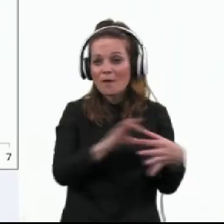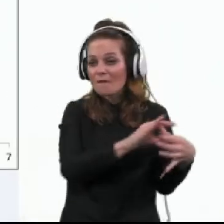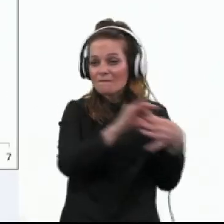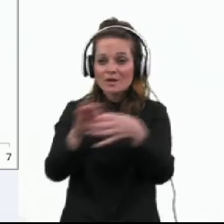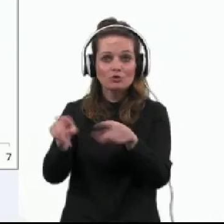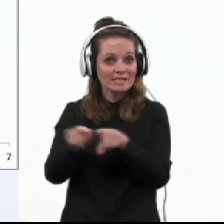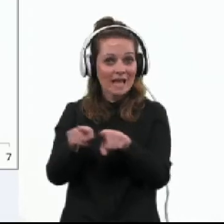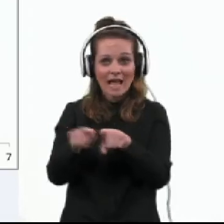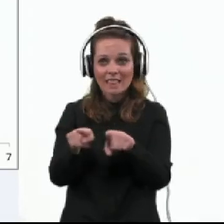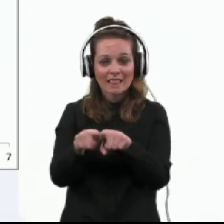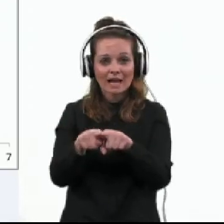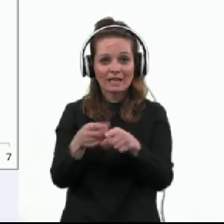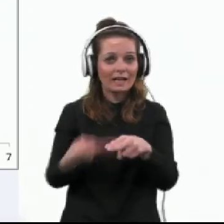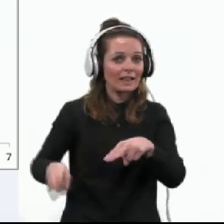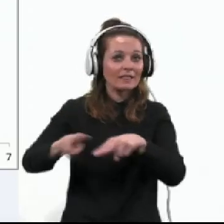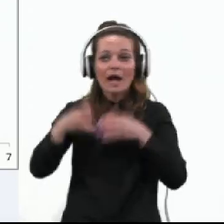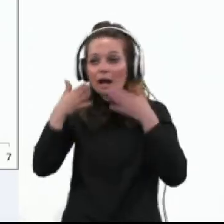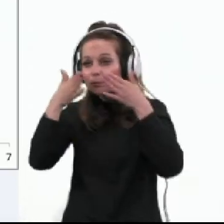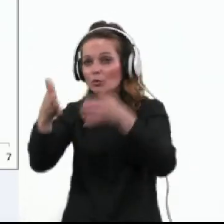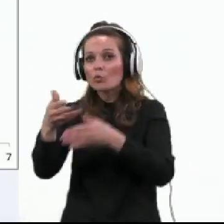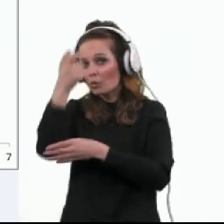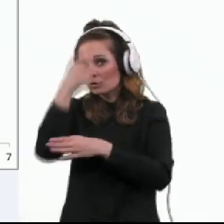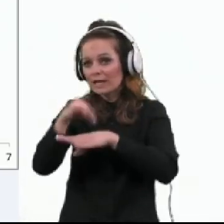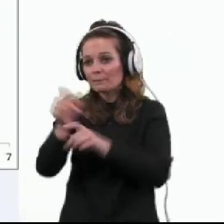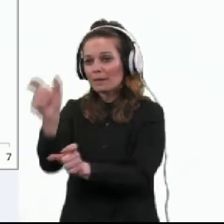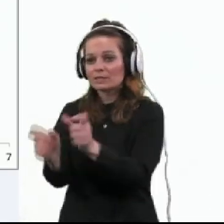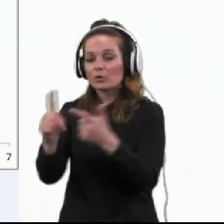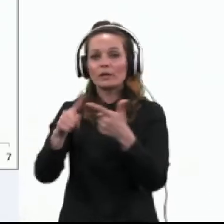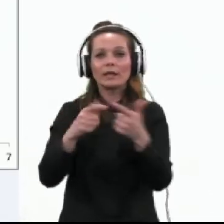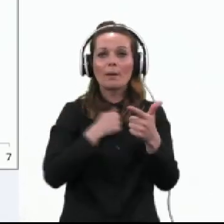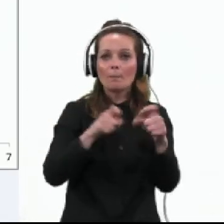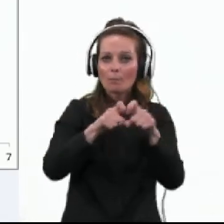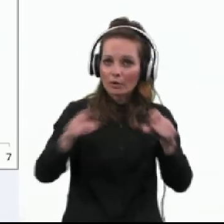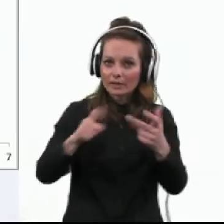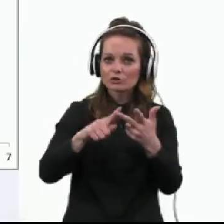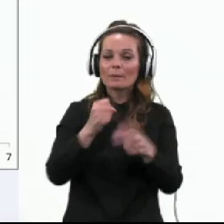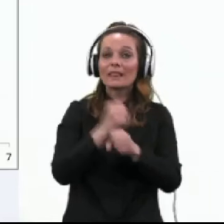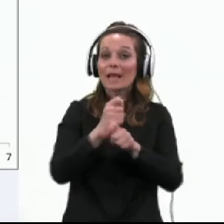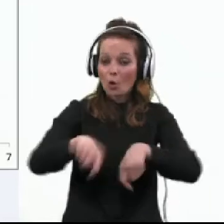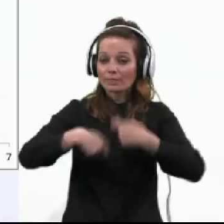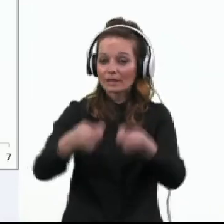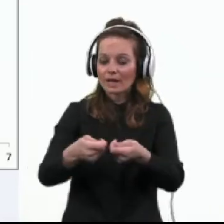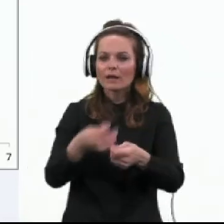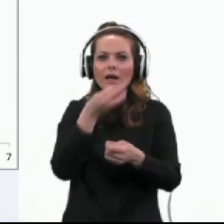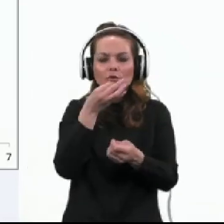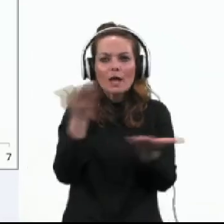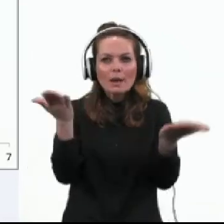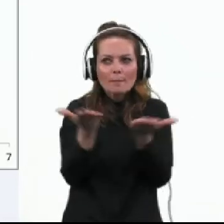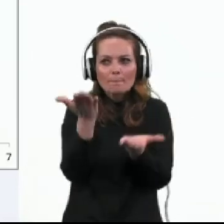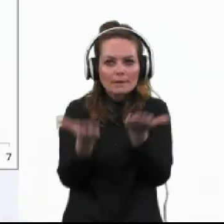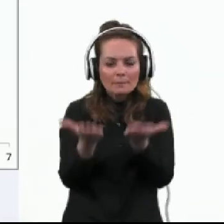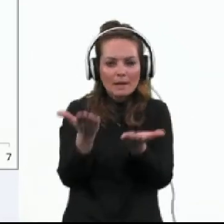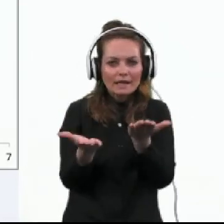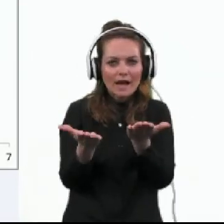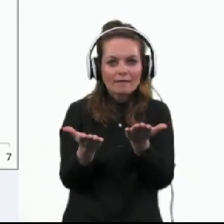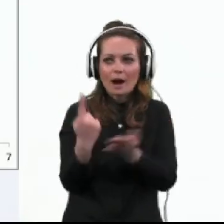raziskave, najbolj zaupajo osebnim zdravnikom, bolnišnicam in delodajalcem. Če pa primerjamo med